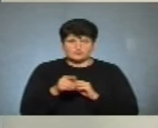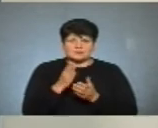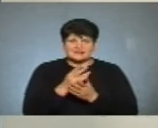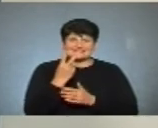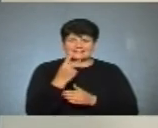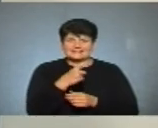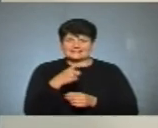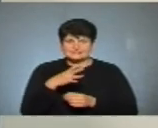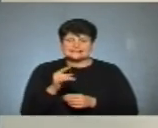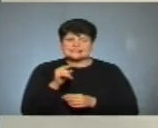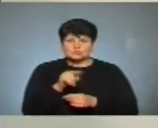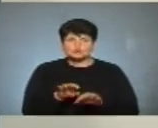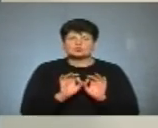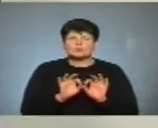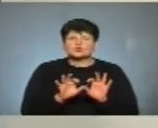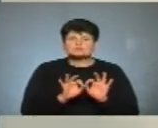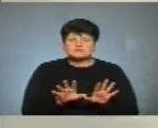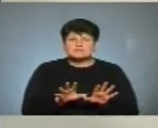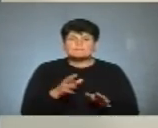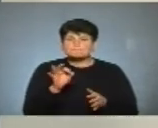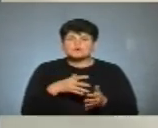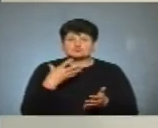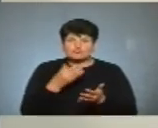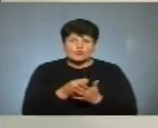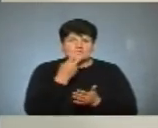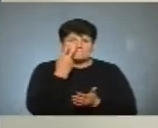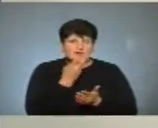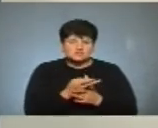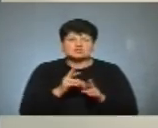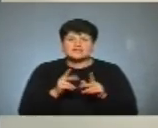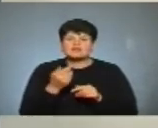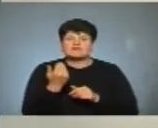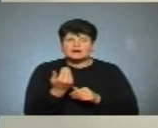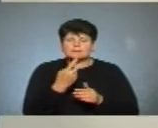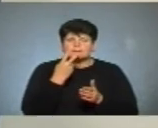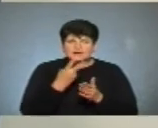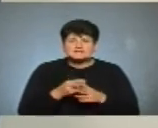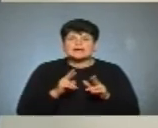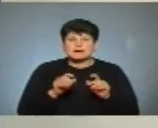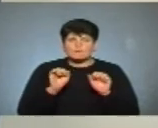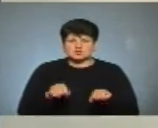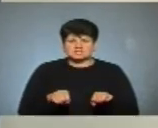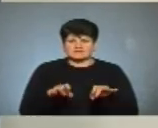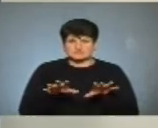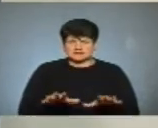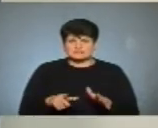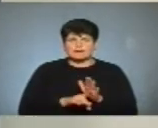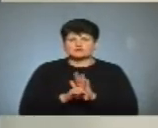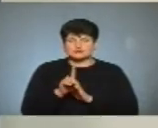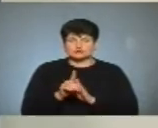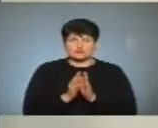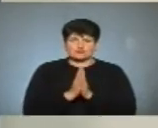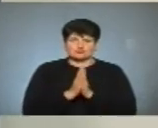дві хвилини для того, щоб розповісти про своє бачення. І як ви бачите, як її можна вирішити. Для початку прошу